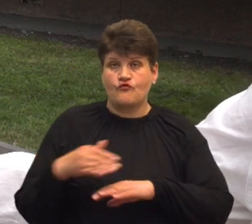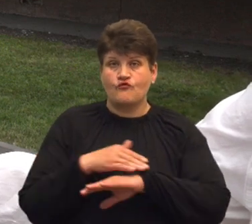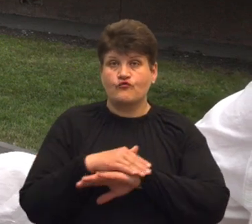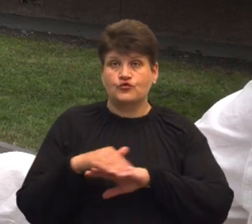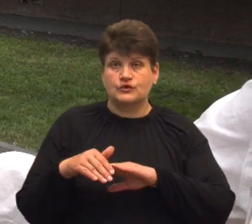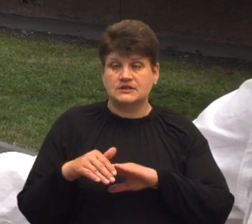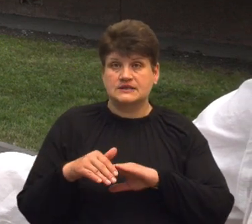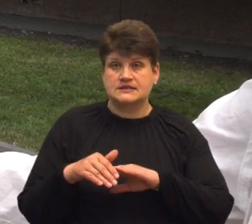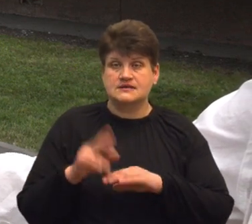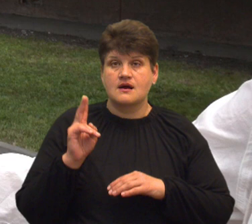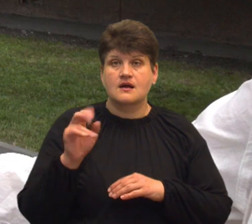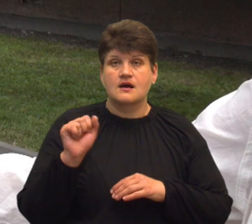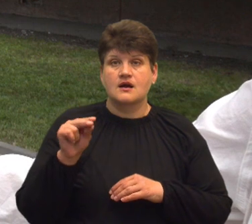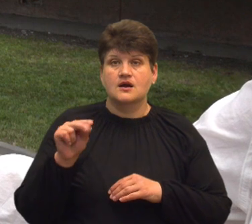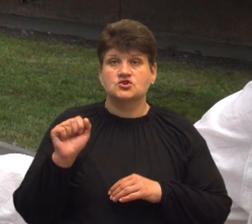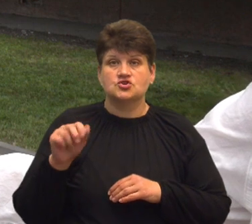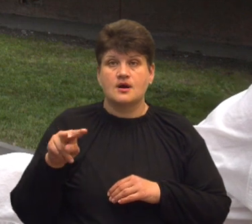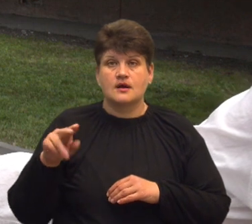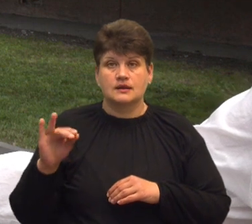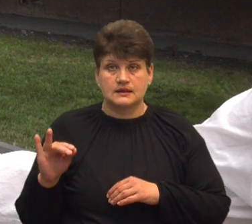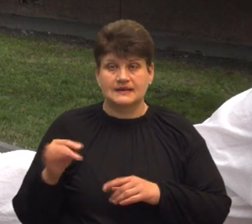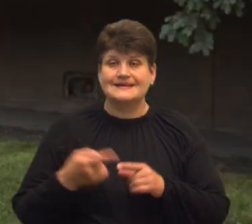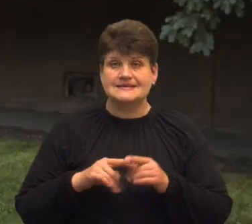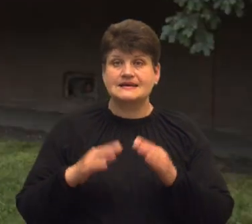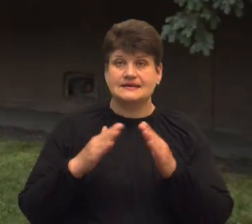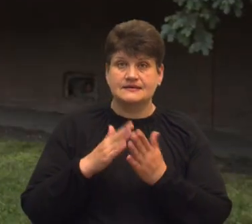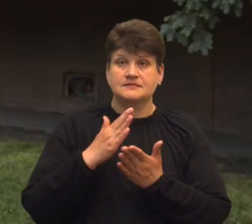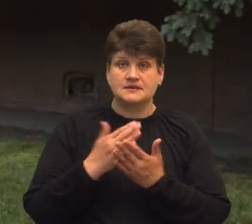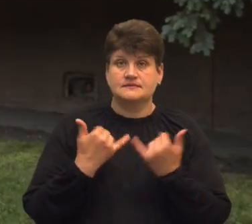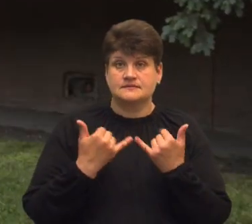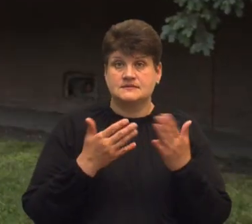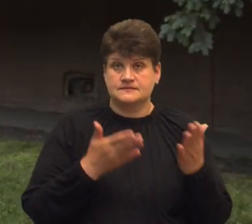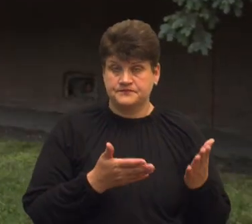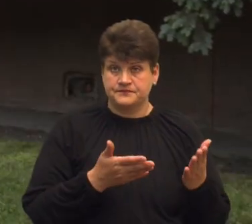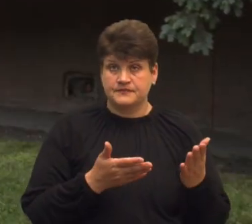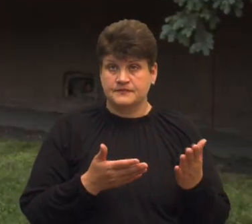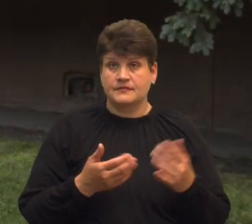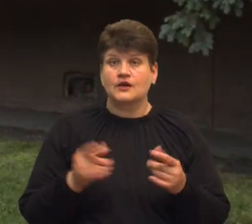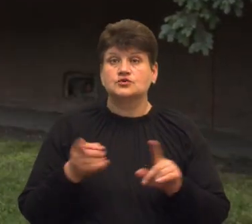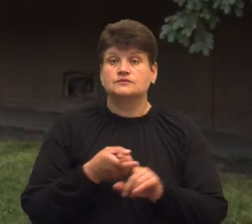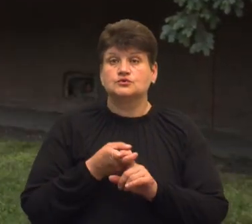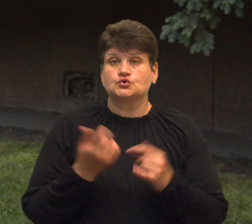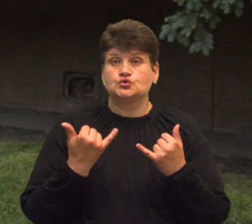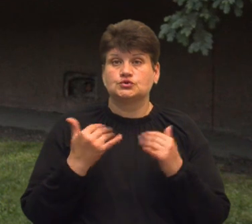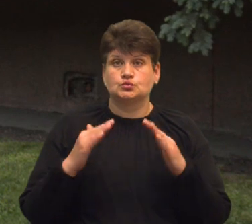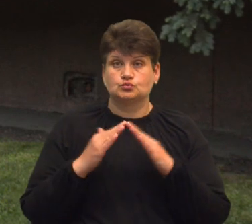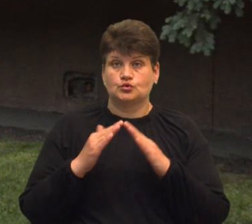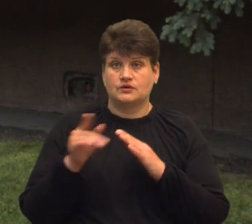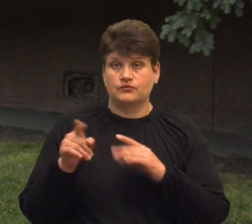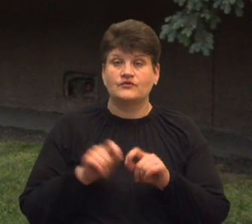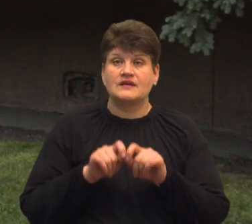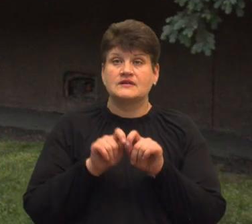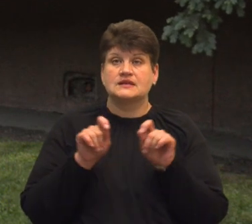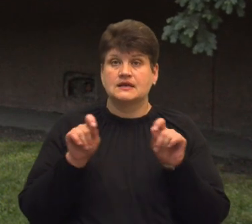священника Качали. Цей дім зберігся і до нашого часу. Відносно сучасної будівлі, вона відкрита,